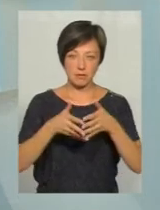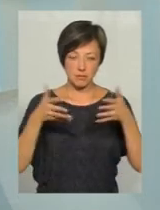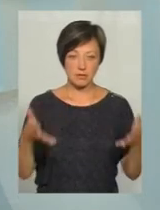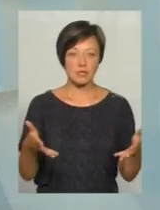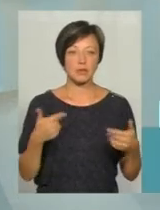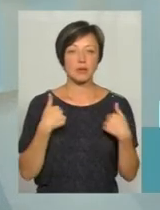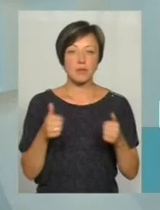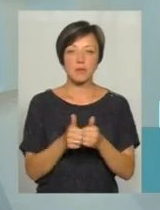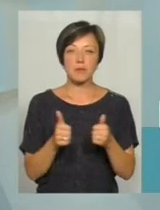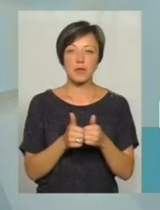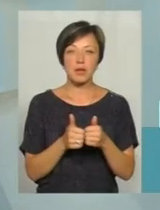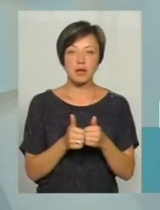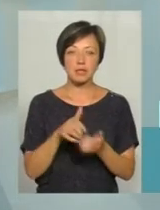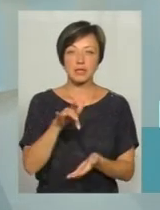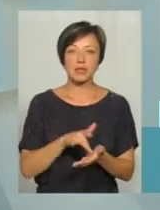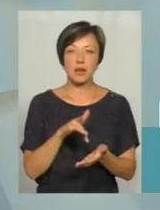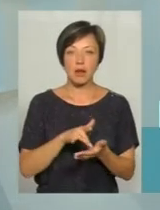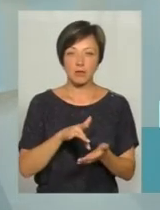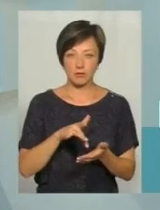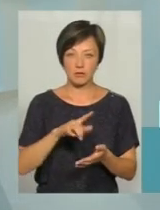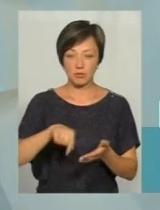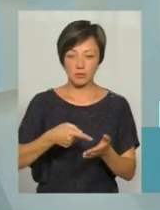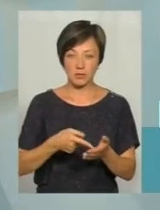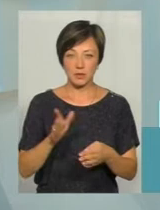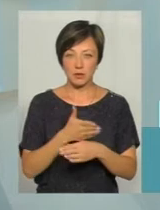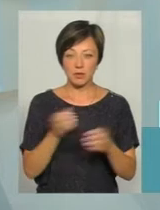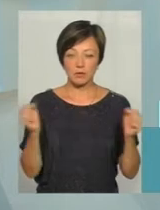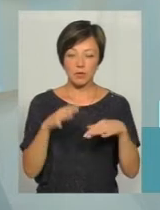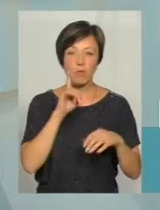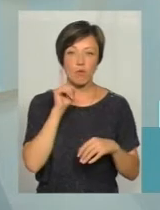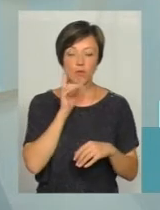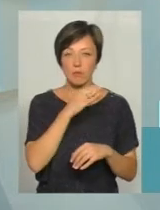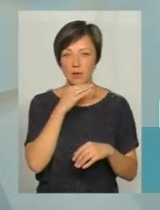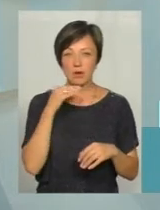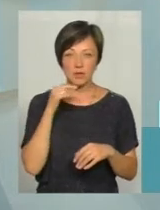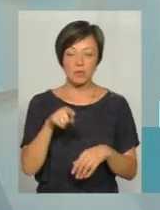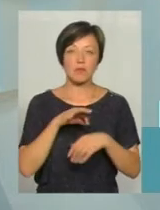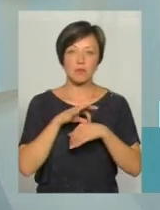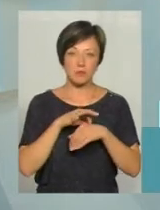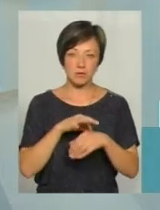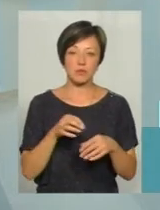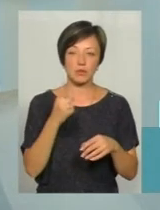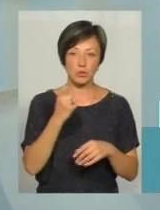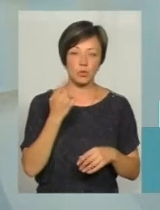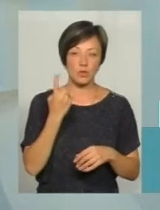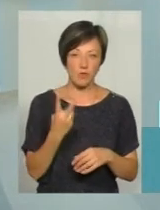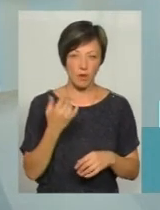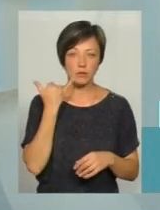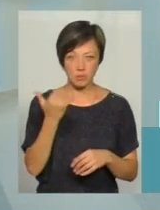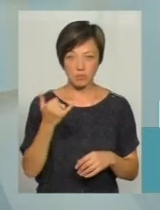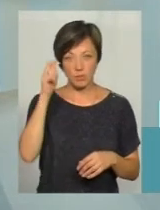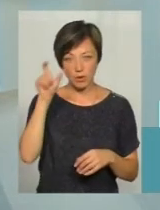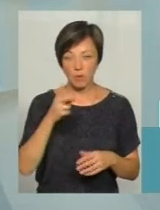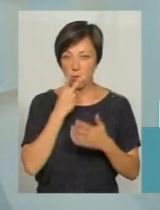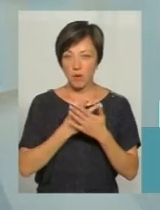були біля рукавички, це центральна частина нашого міста, там, де збирається багато молоді. Там гробанінин також на лінію 102 телефонував, але